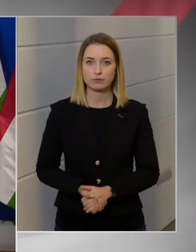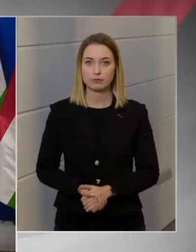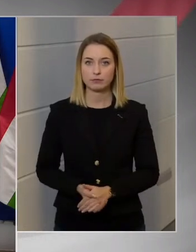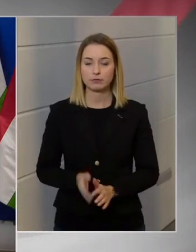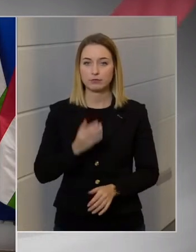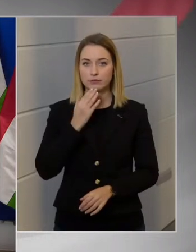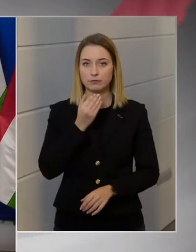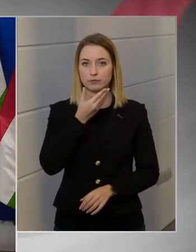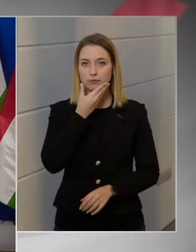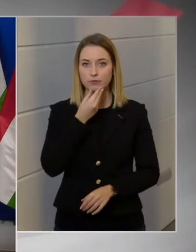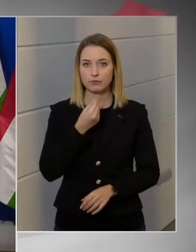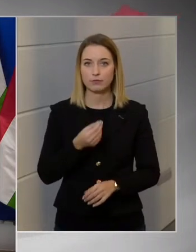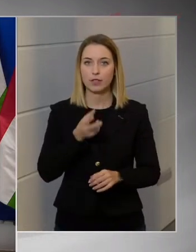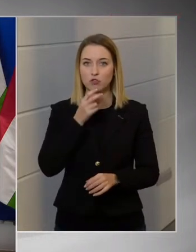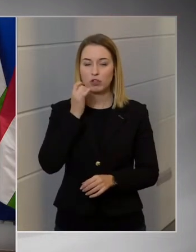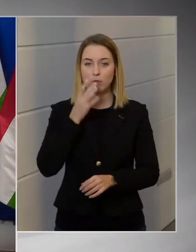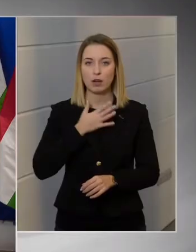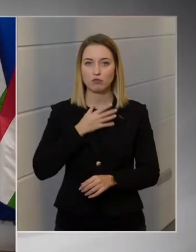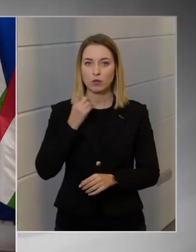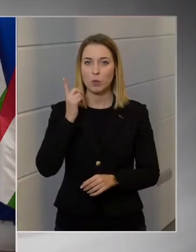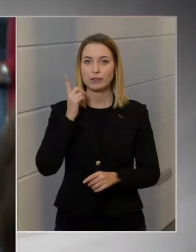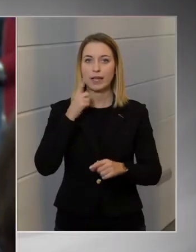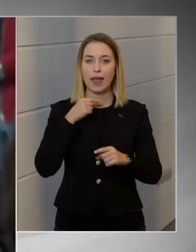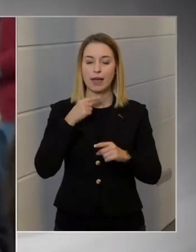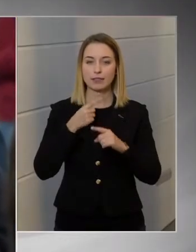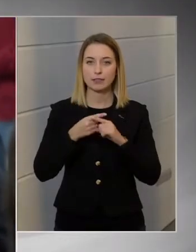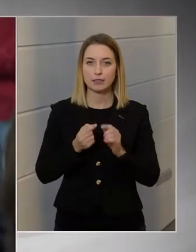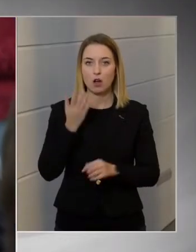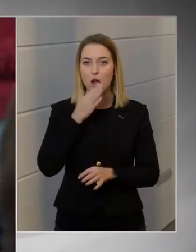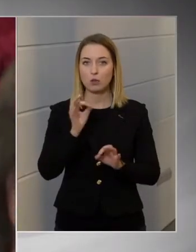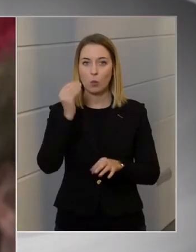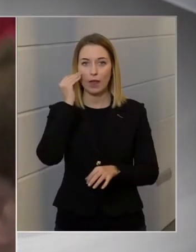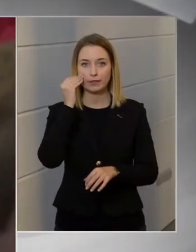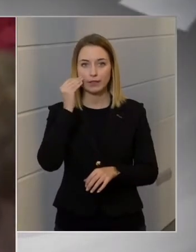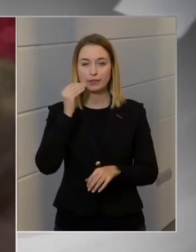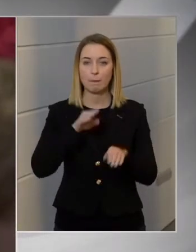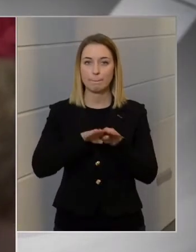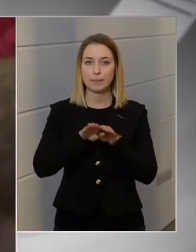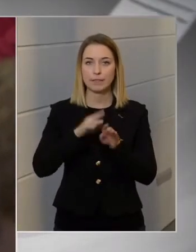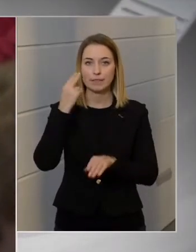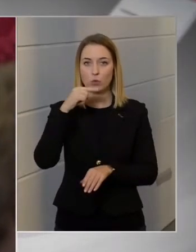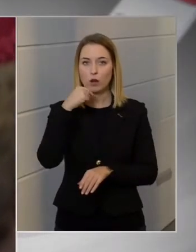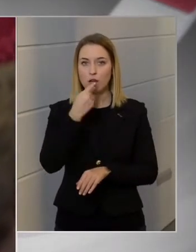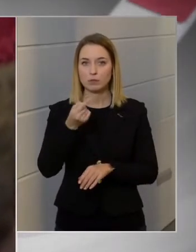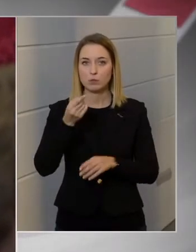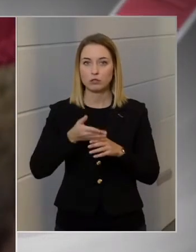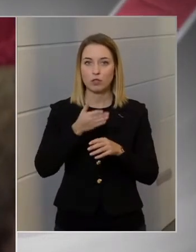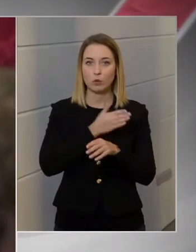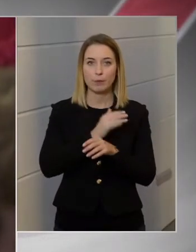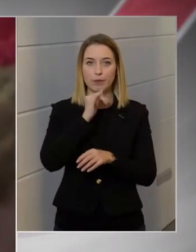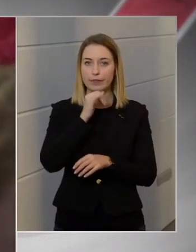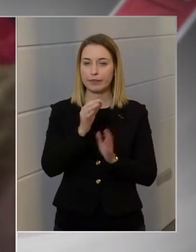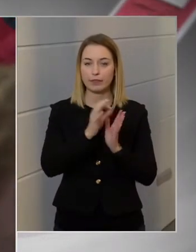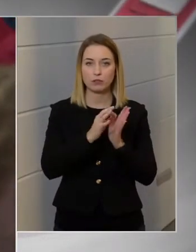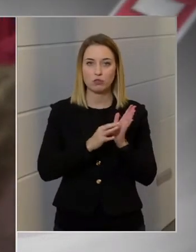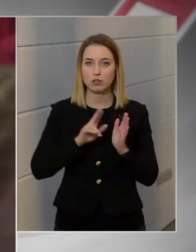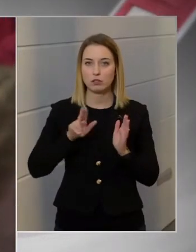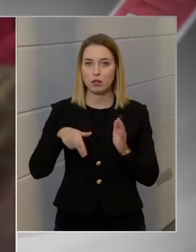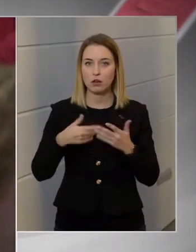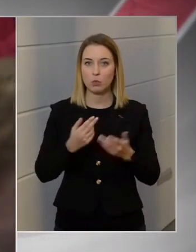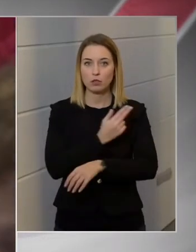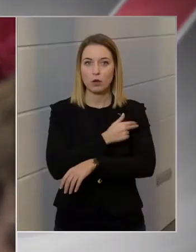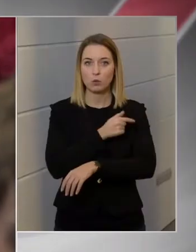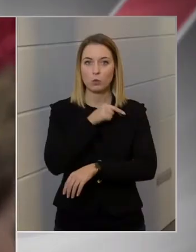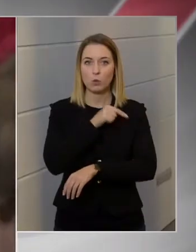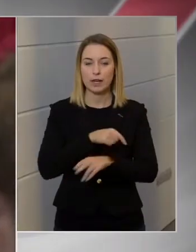Köszönöm szépen. Cseke balázségük a Telex-től. Ha jól értette, miniszter úr, azt mondta korábban, hogy nincs adatuk arról, hogy a